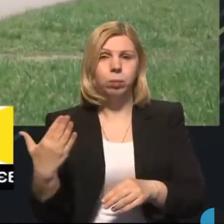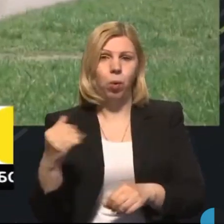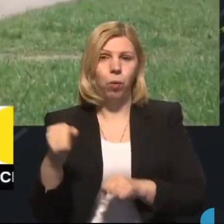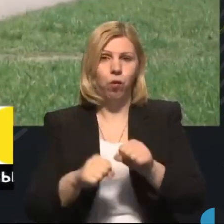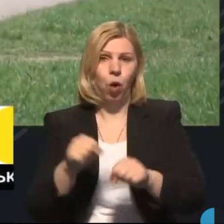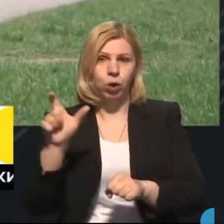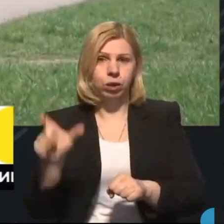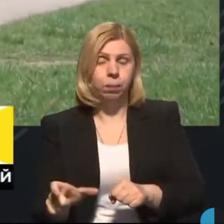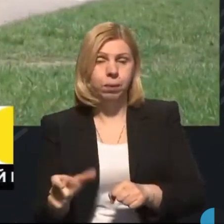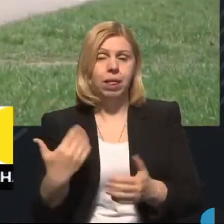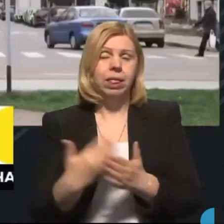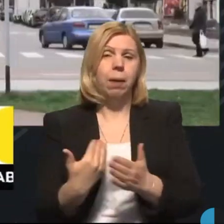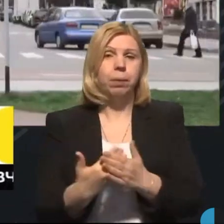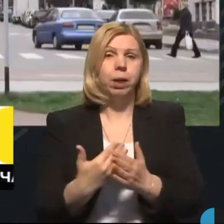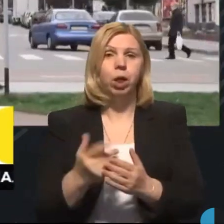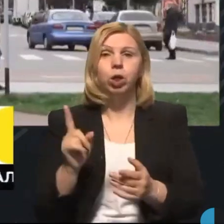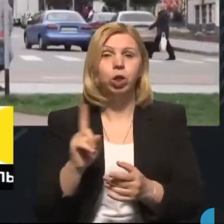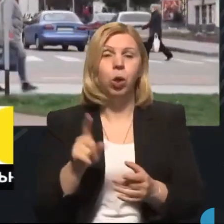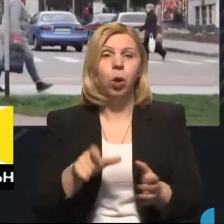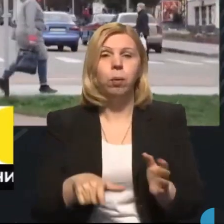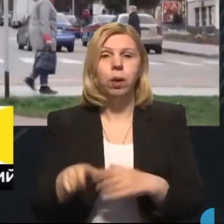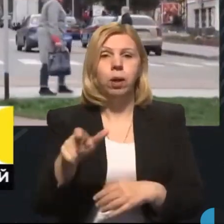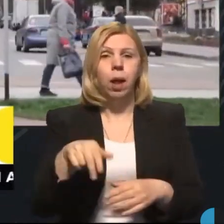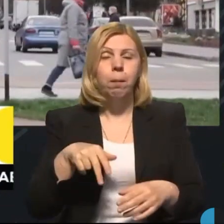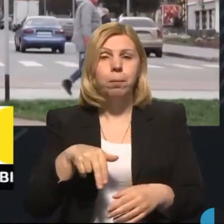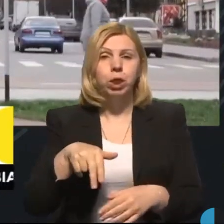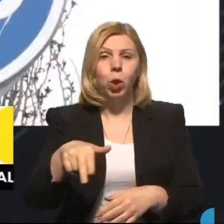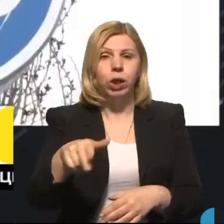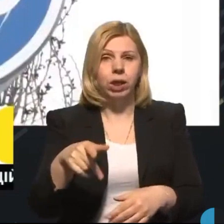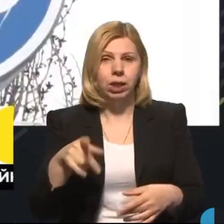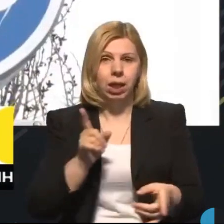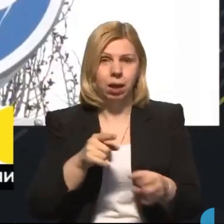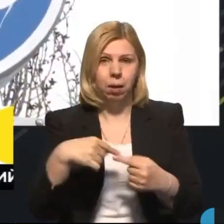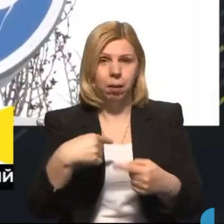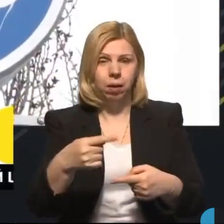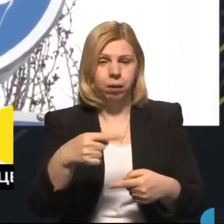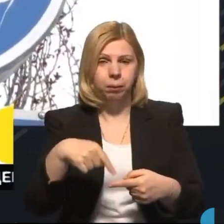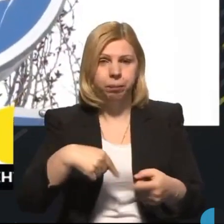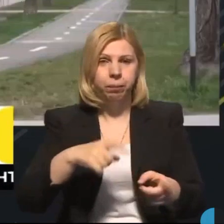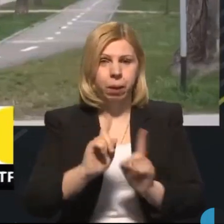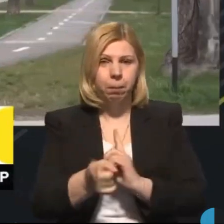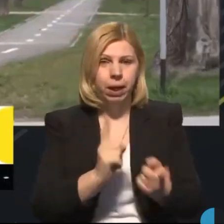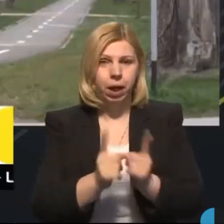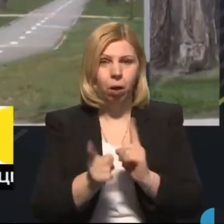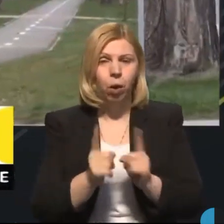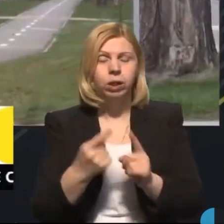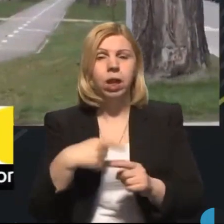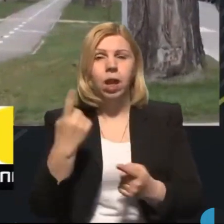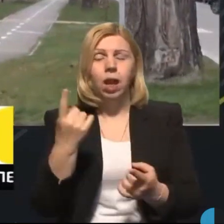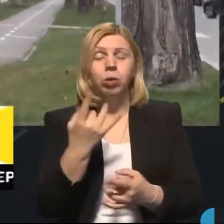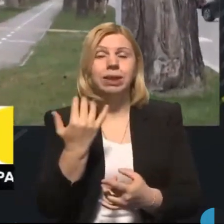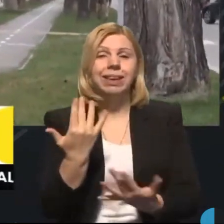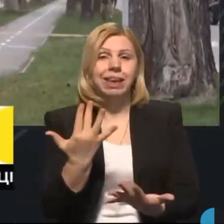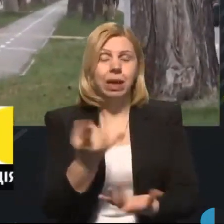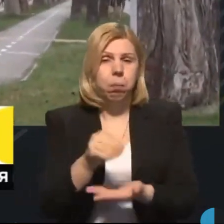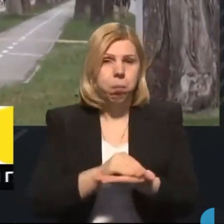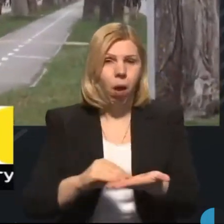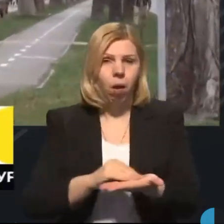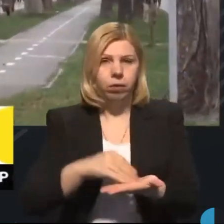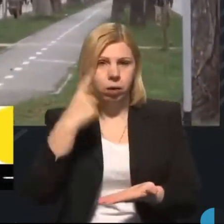велосипедистів. Наприклад, щодо проїзду пішохідних переходів і неодноразово наголошується, що